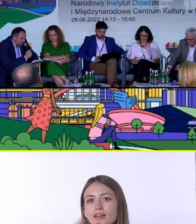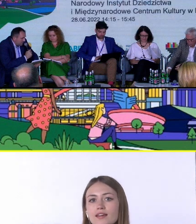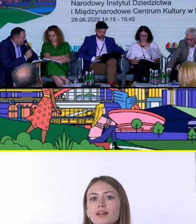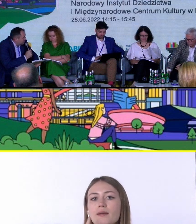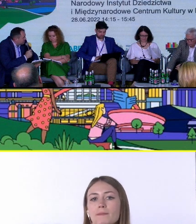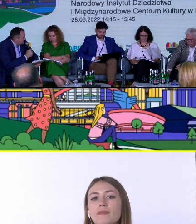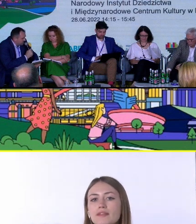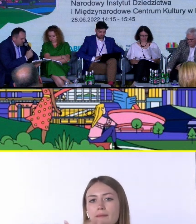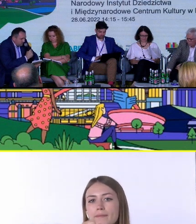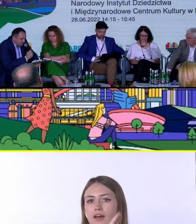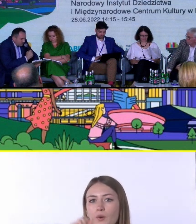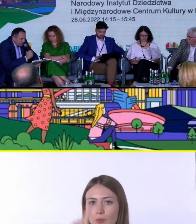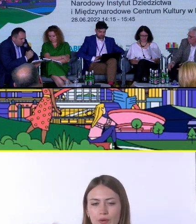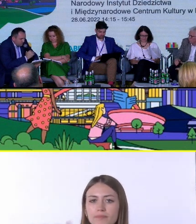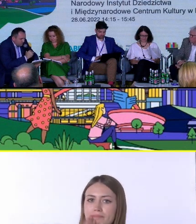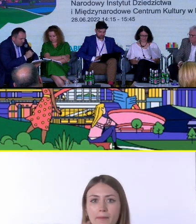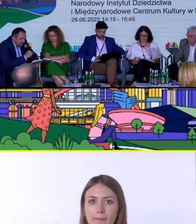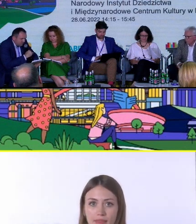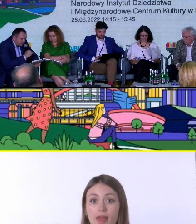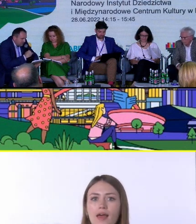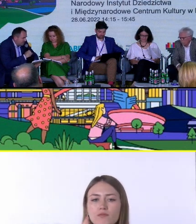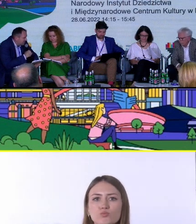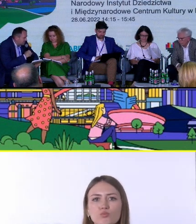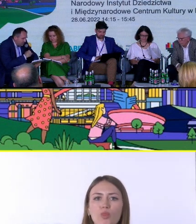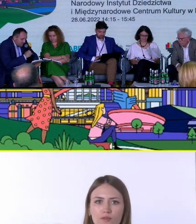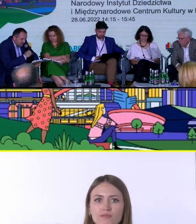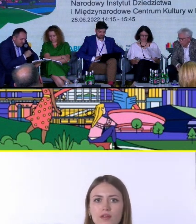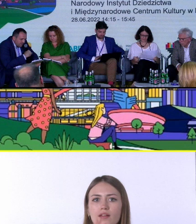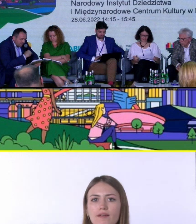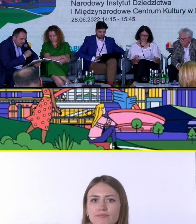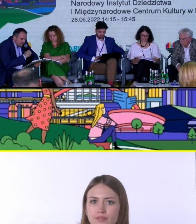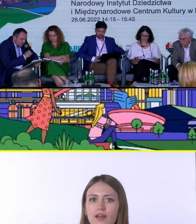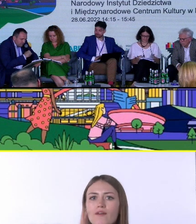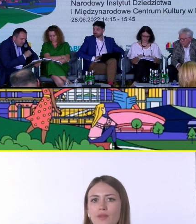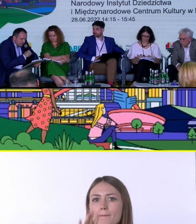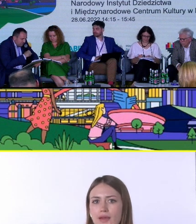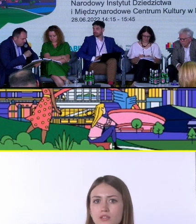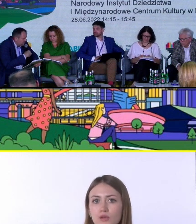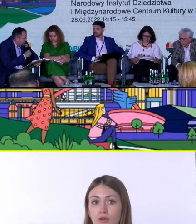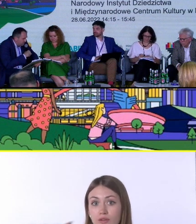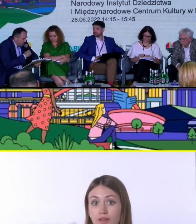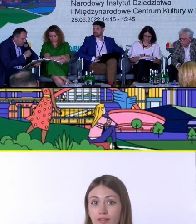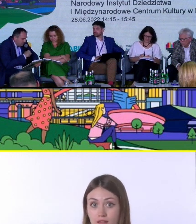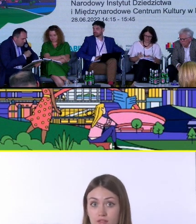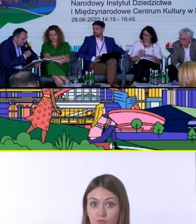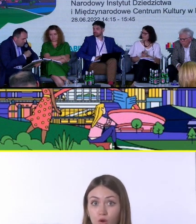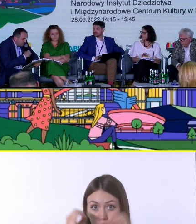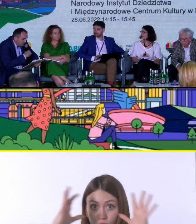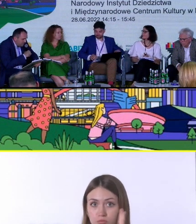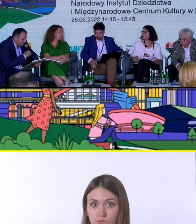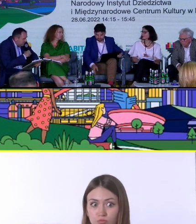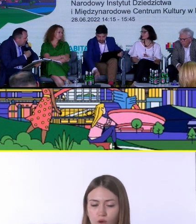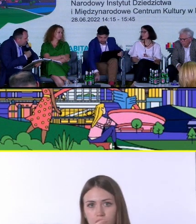z tym samym pytaniem. Czy w procesie budowania rezyliencji w miastach dziedzictwo kulturowe powinno być brane pod uwagę?